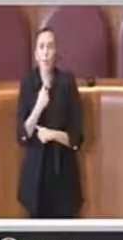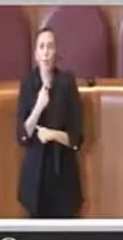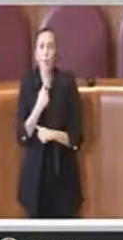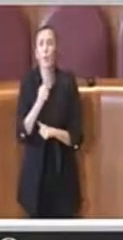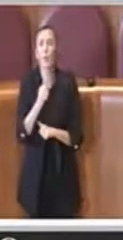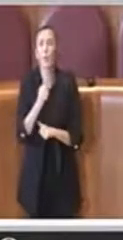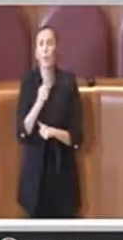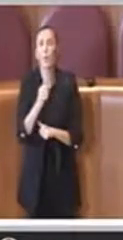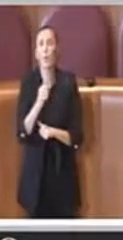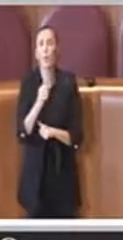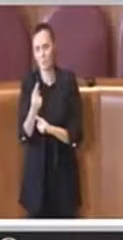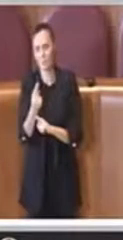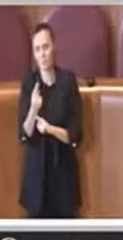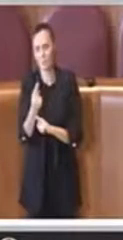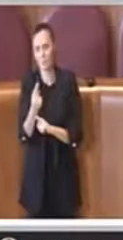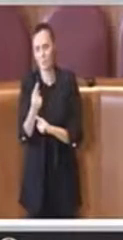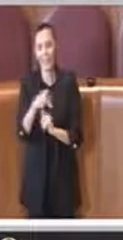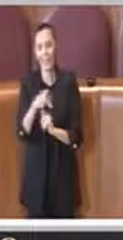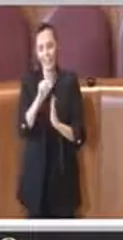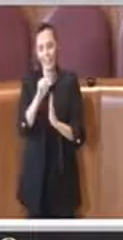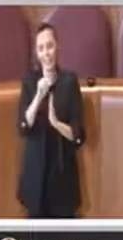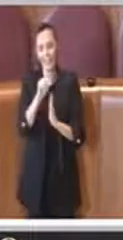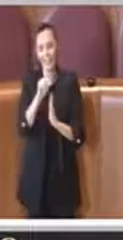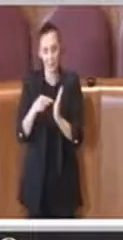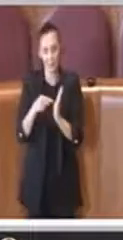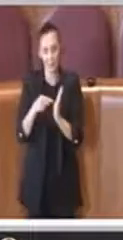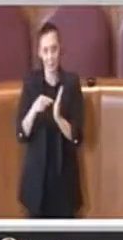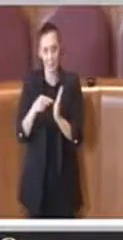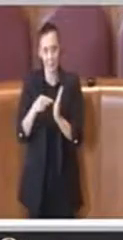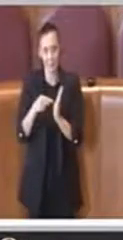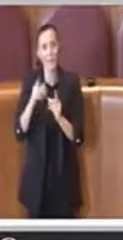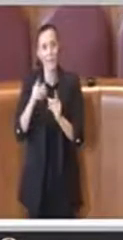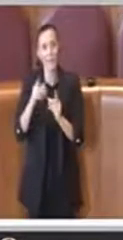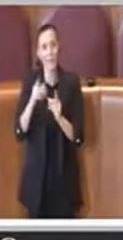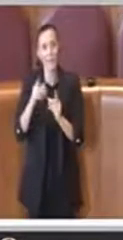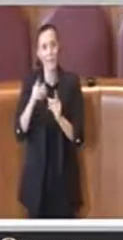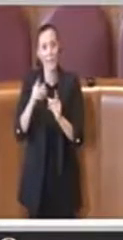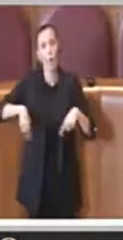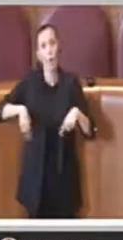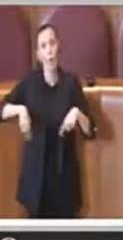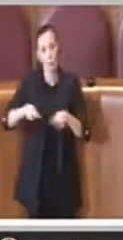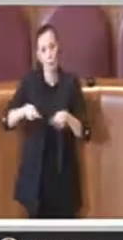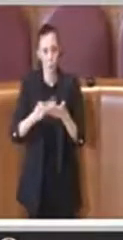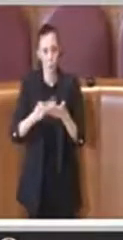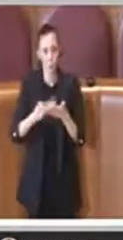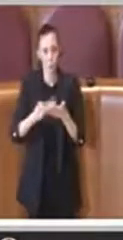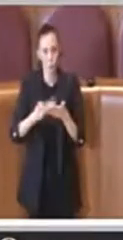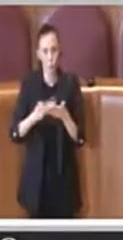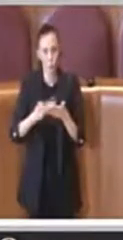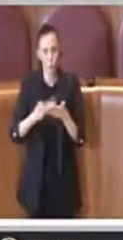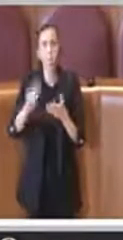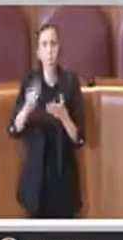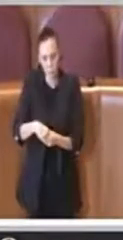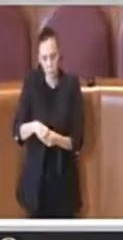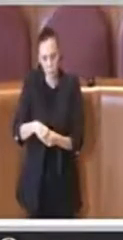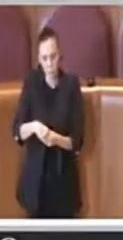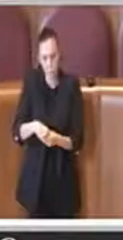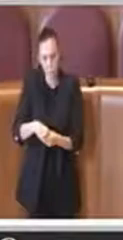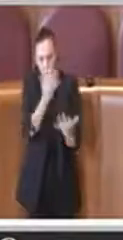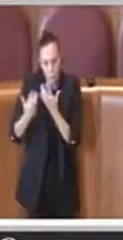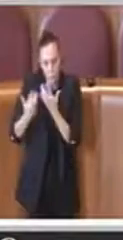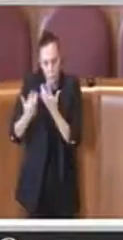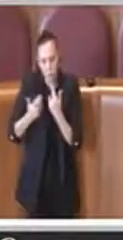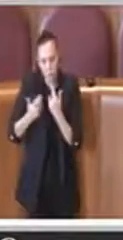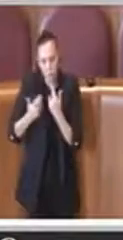stata analizzata nella Commissione Politica Educativa e nella Commissione Scuola esprimemmo